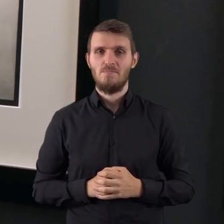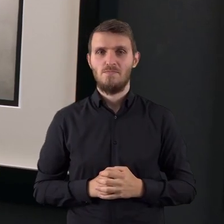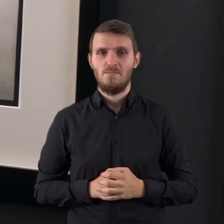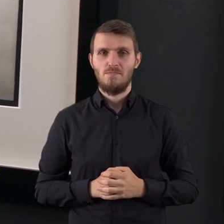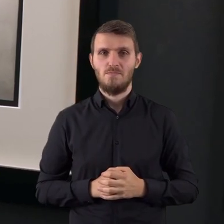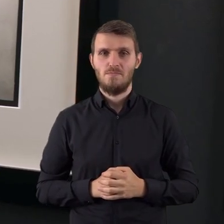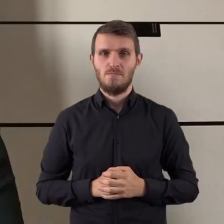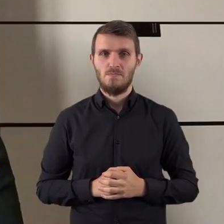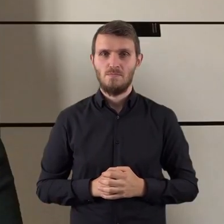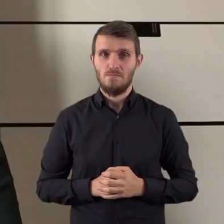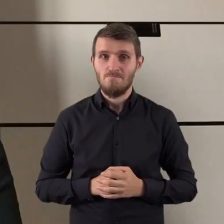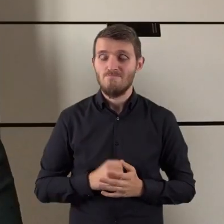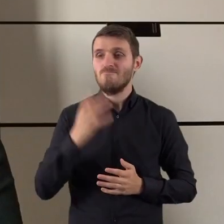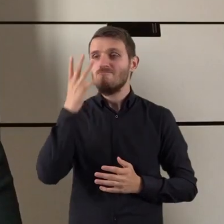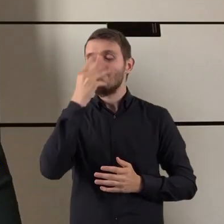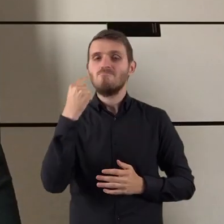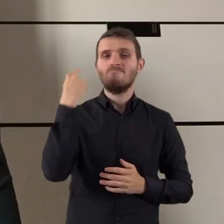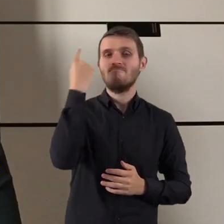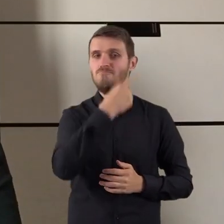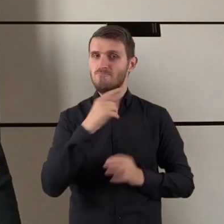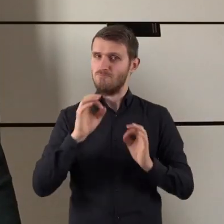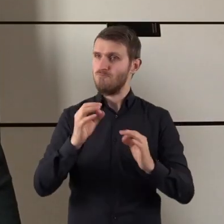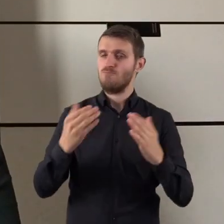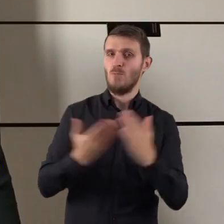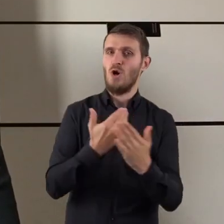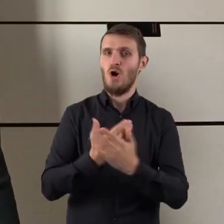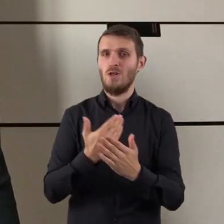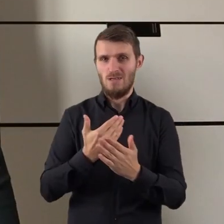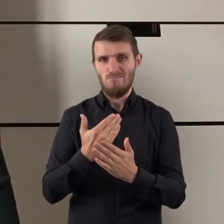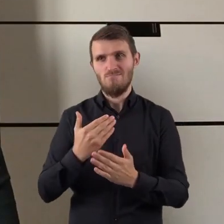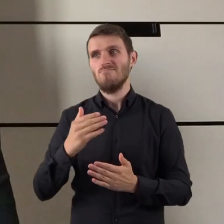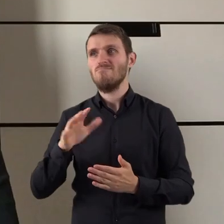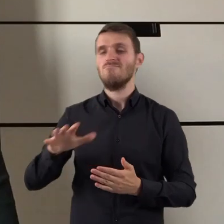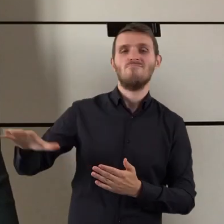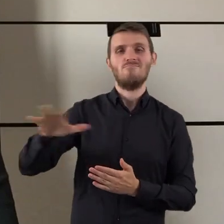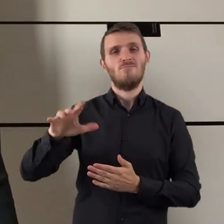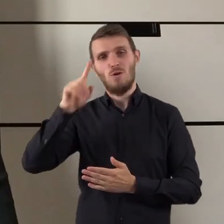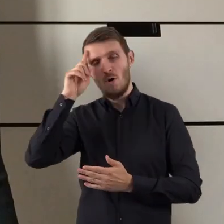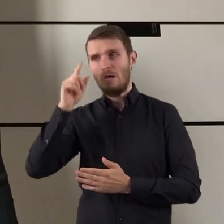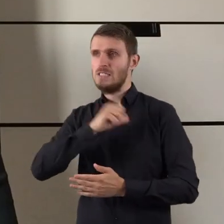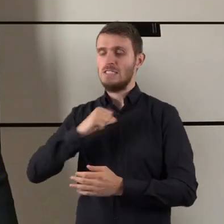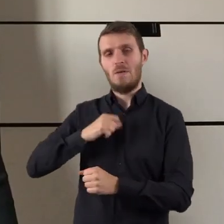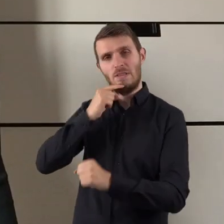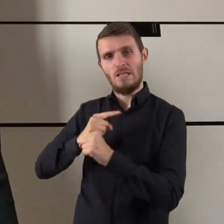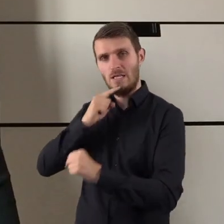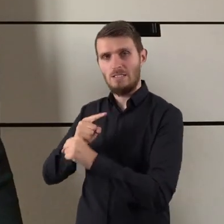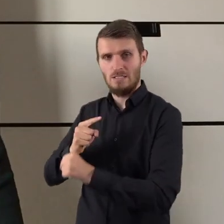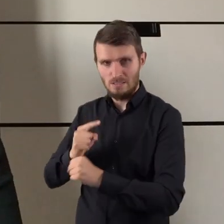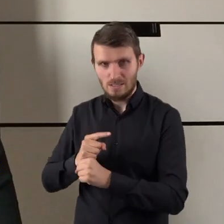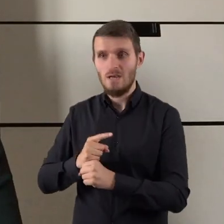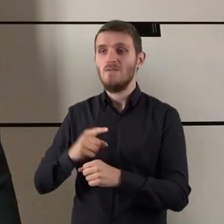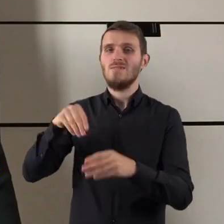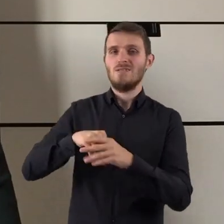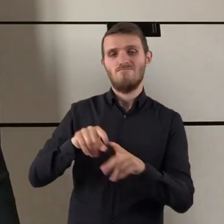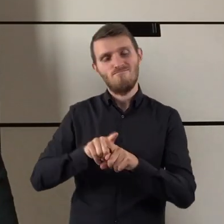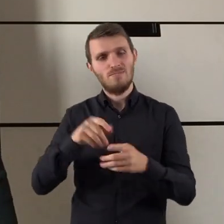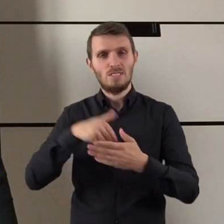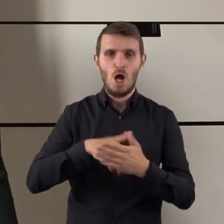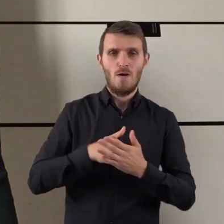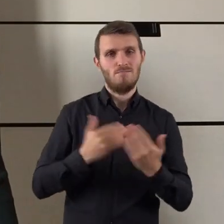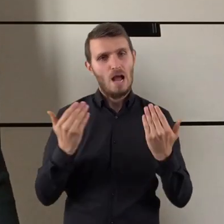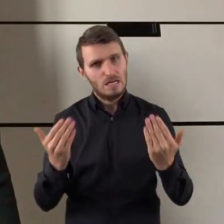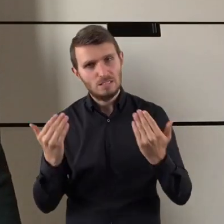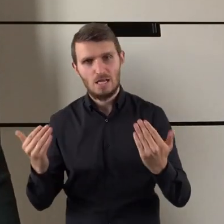kształt. Jej wygląd odzwierciedla ówczesną modę na egzystencjalizm. W wymiarze